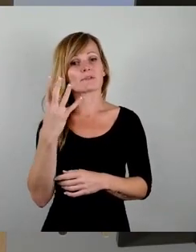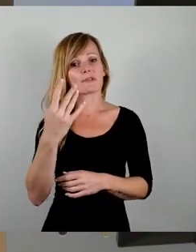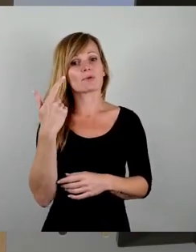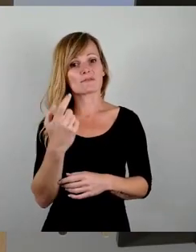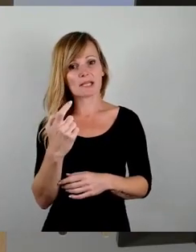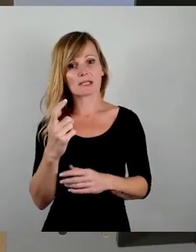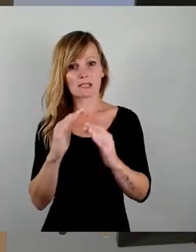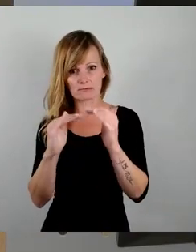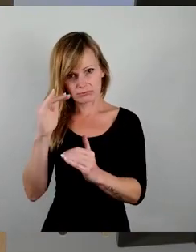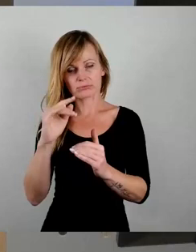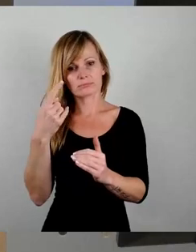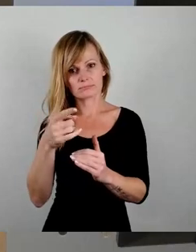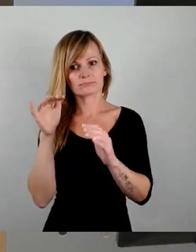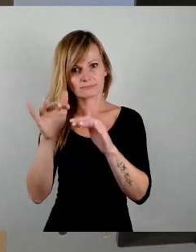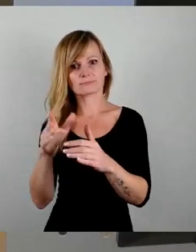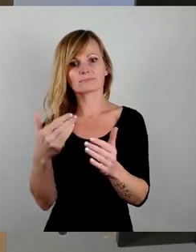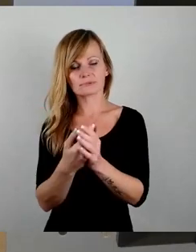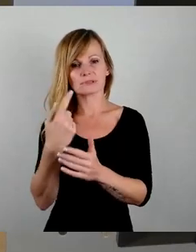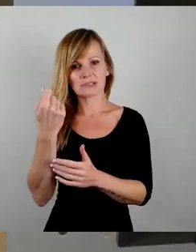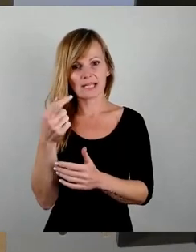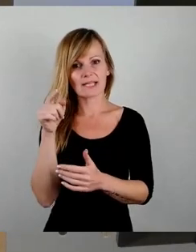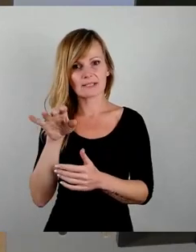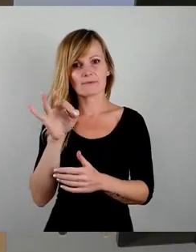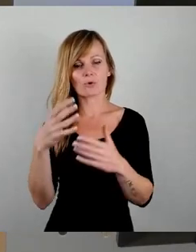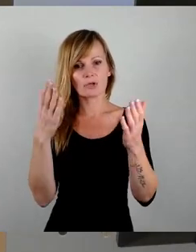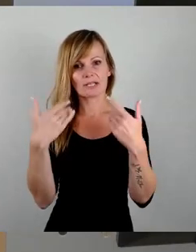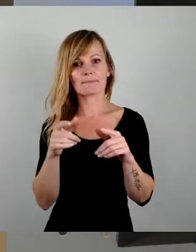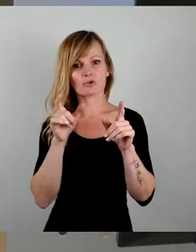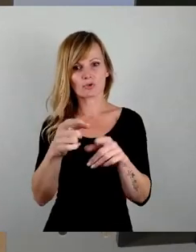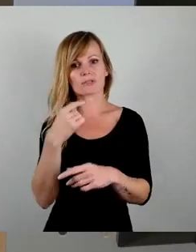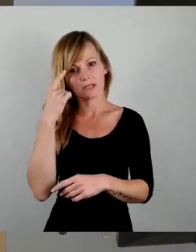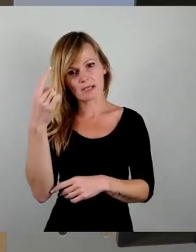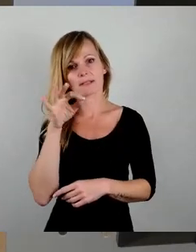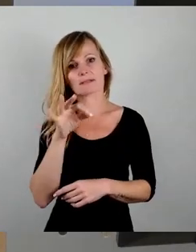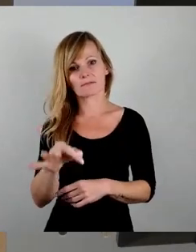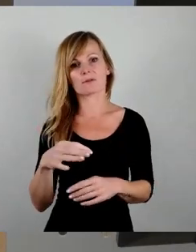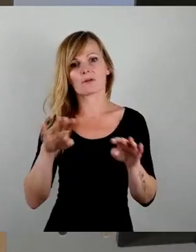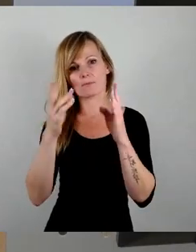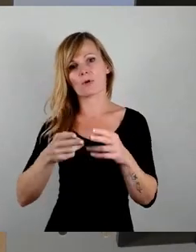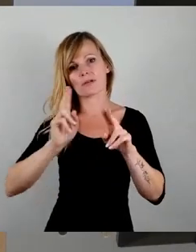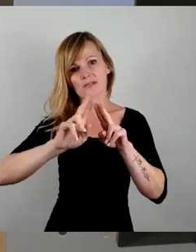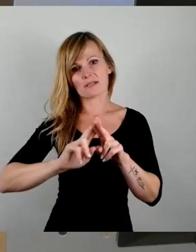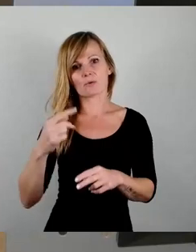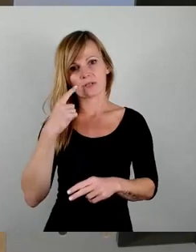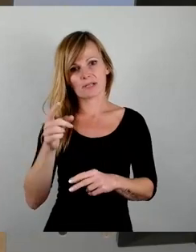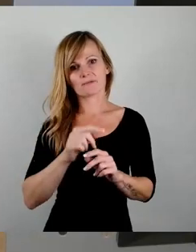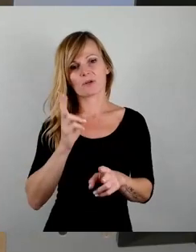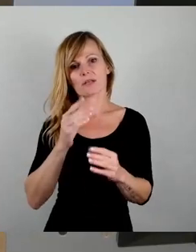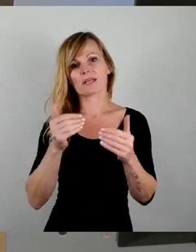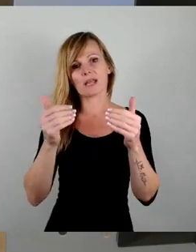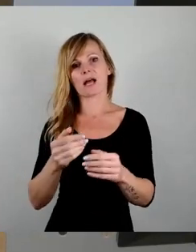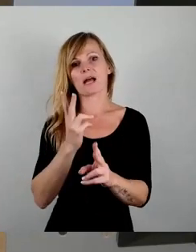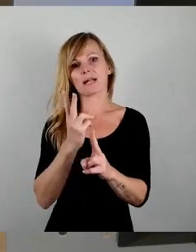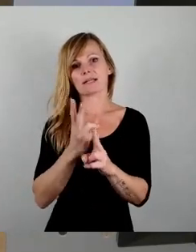Aber dieses Geld ist für Klimaschutz gedacht, für Gebäudesanierung gedacht, für nachhaltige Mobilität und natürlich